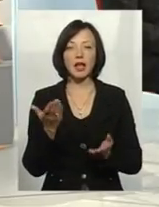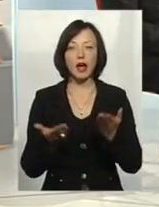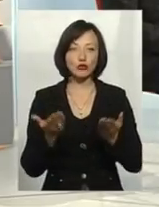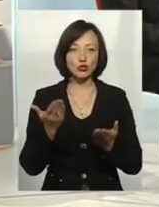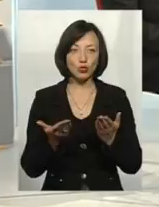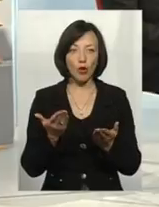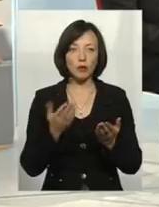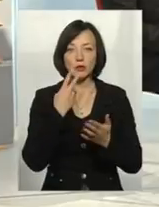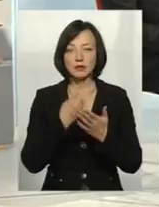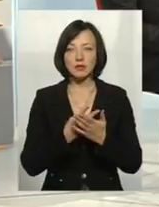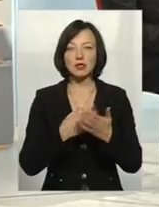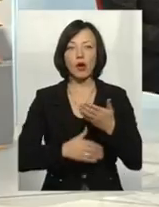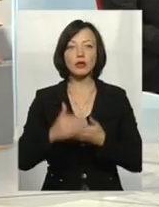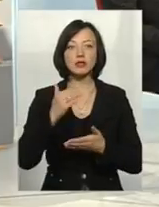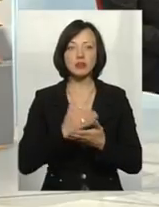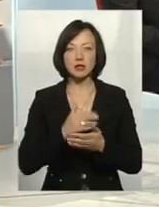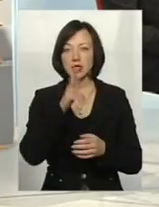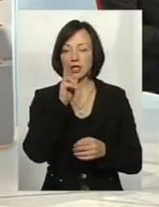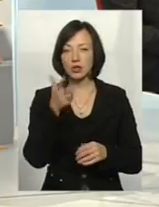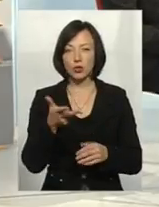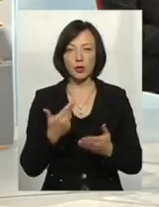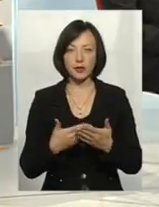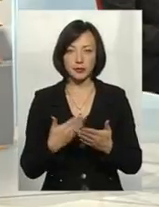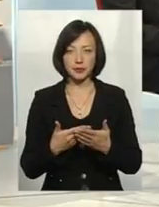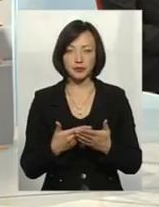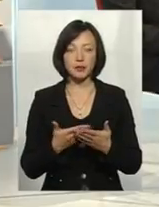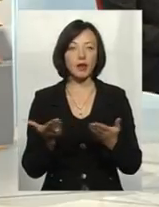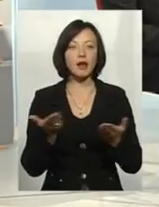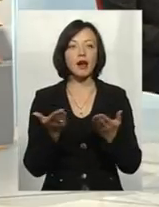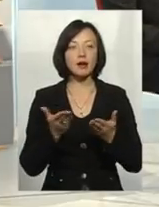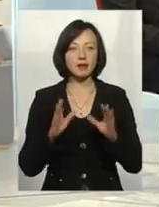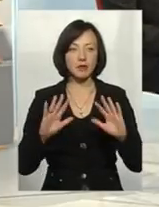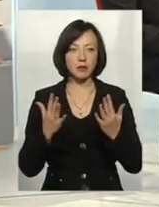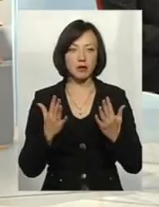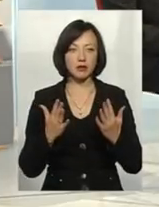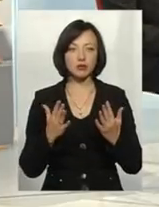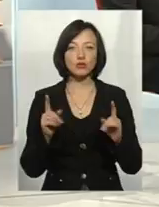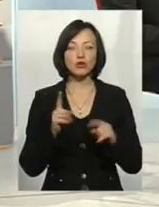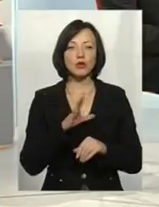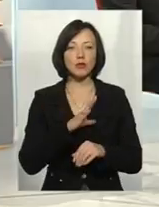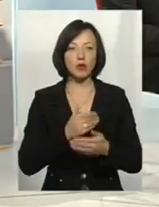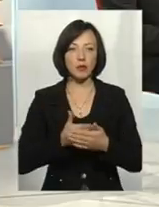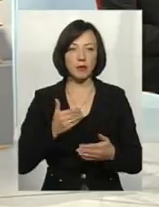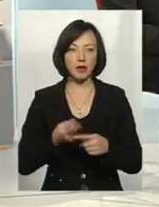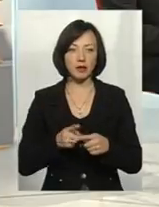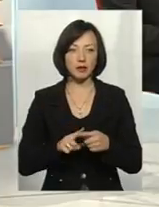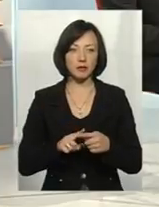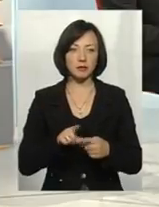поглянути за останні три роки, який це випадок і що було перед тим?